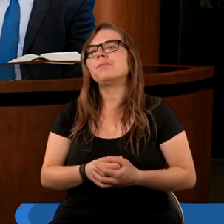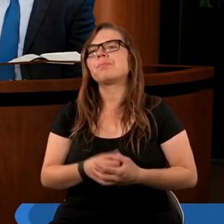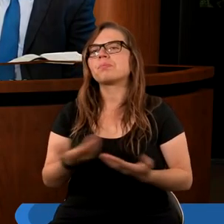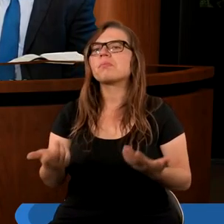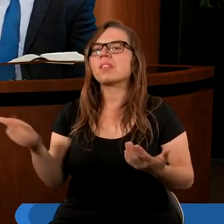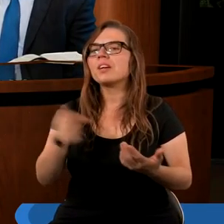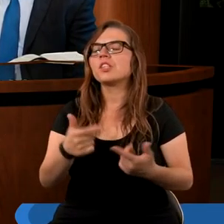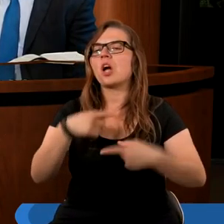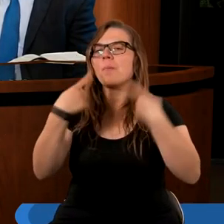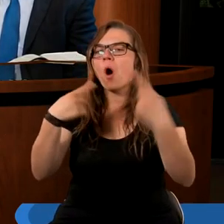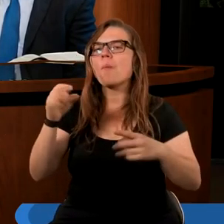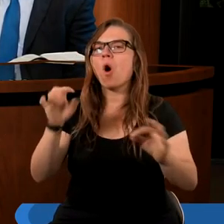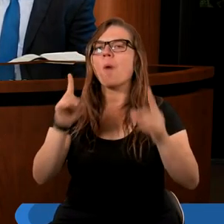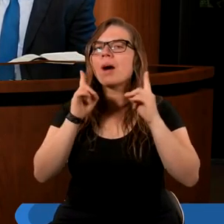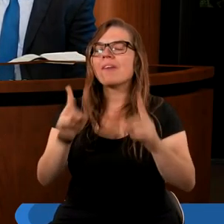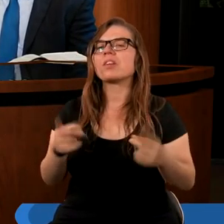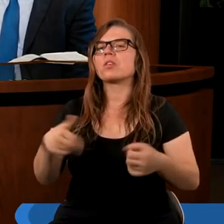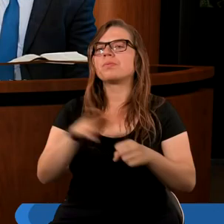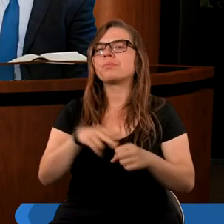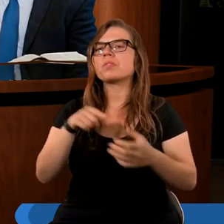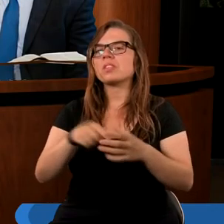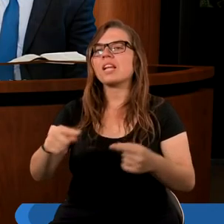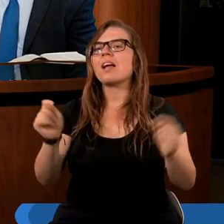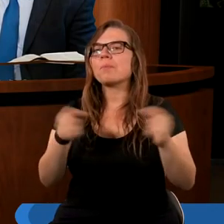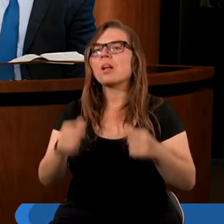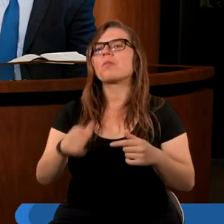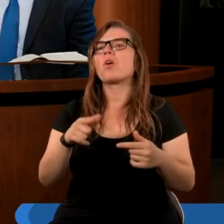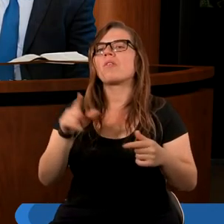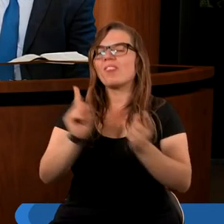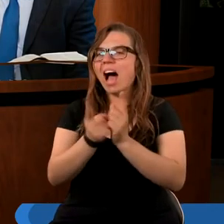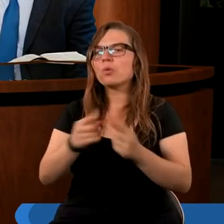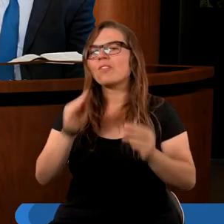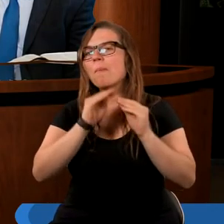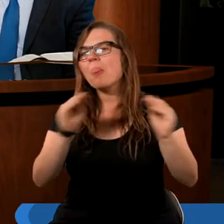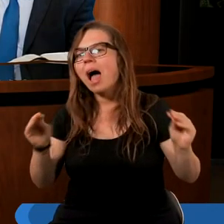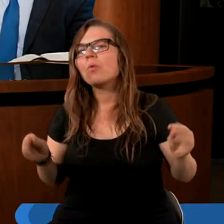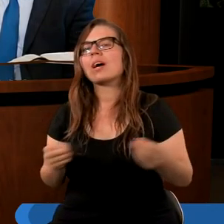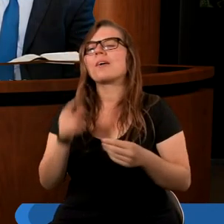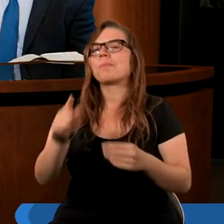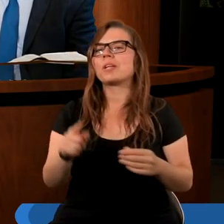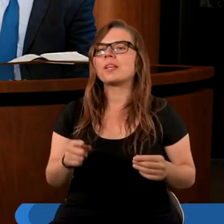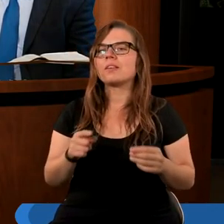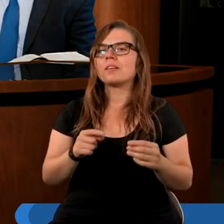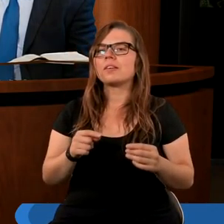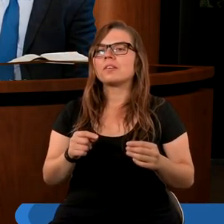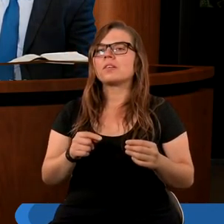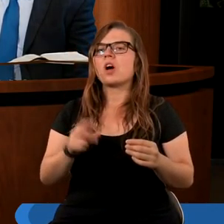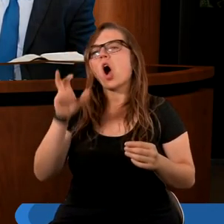opowiadać o prawdzie, która stoi w sprzeczności z fałszywymi naukami głoszonymi przez,